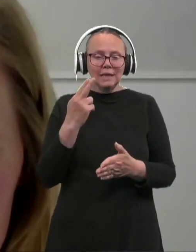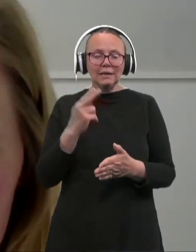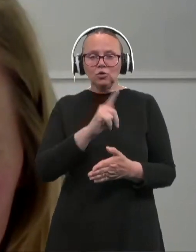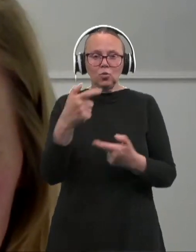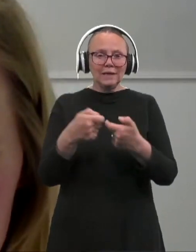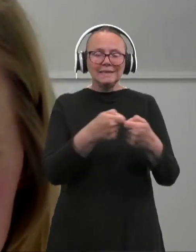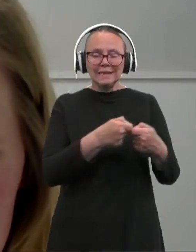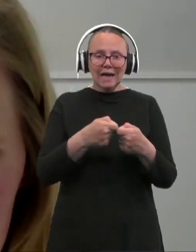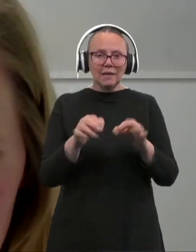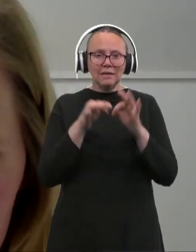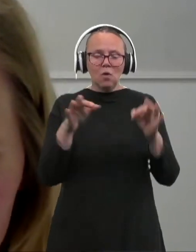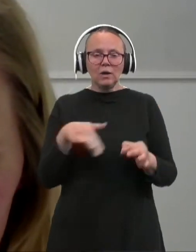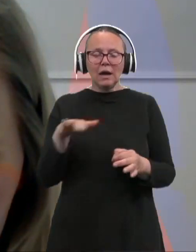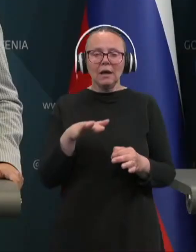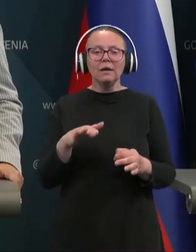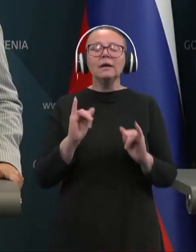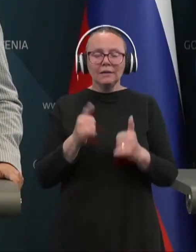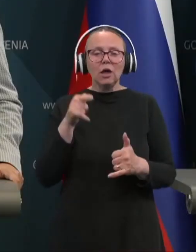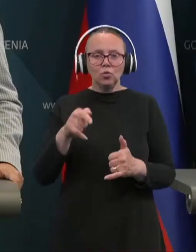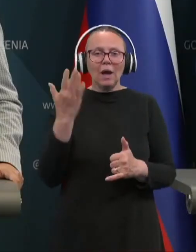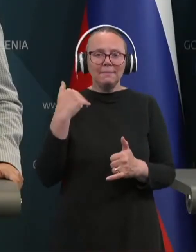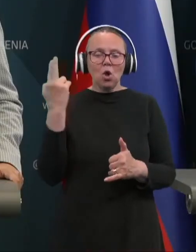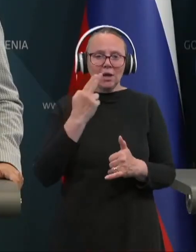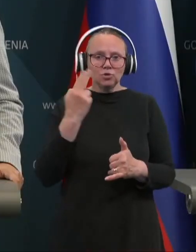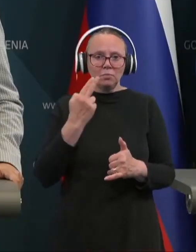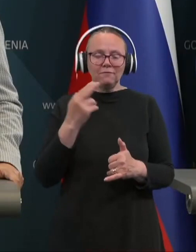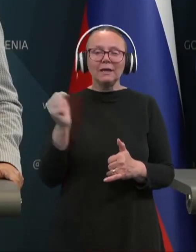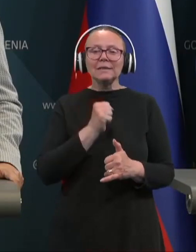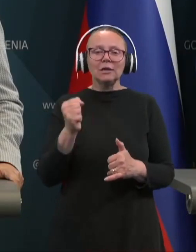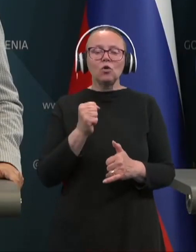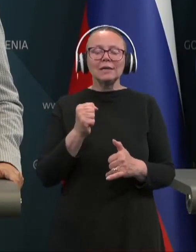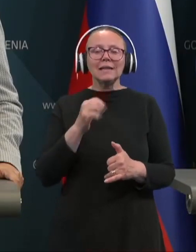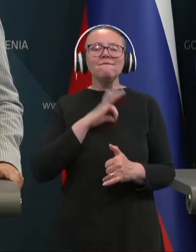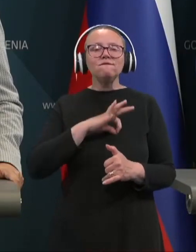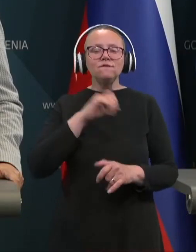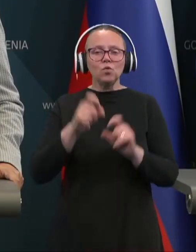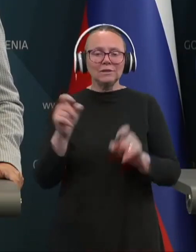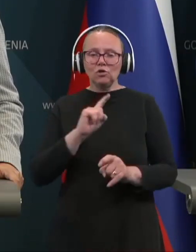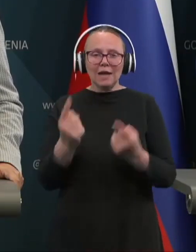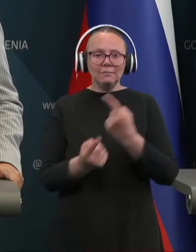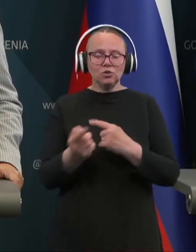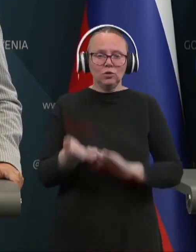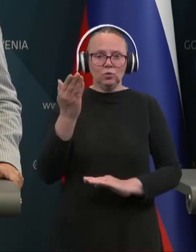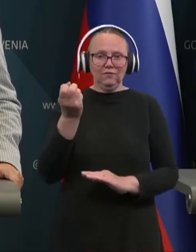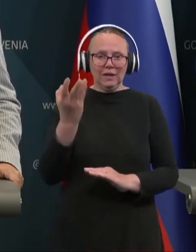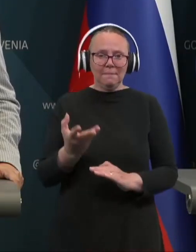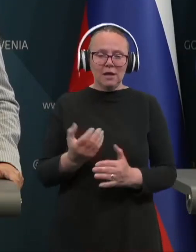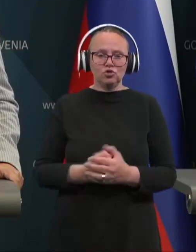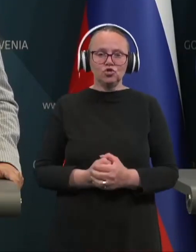sindikati javnega sektorja? Tu je bilo razumevanje, ker se funkcionarjem ni zgodil dvig plač,